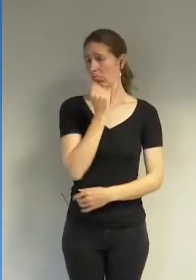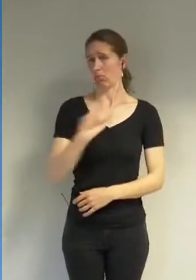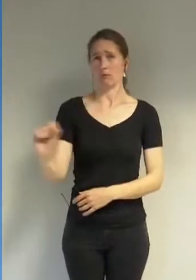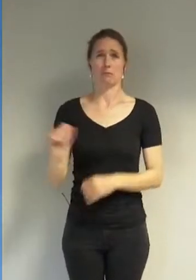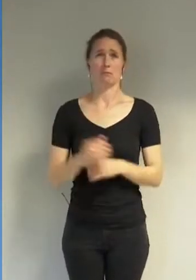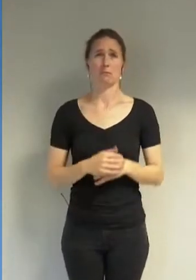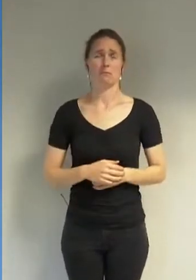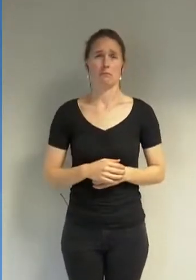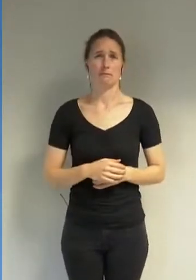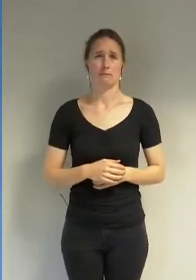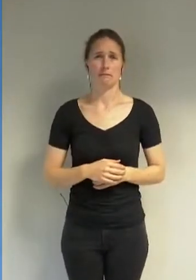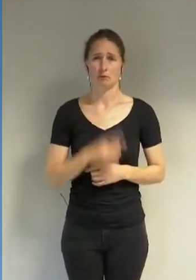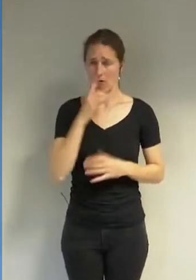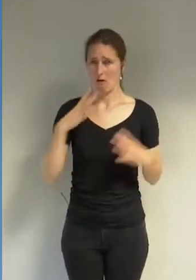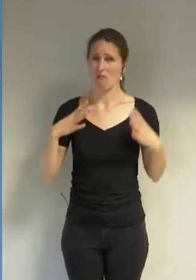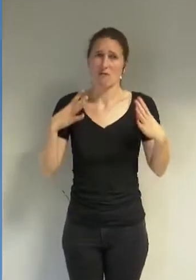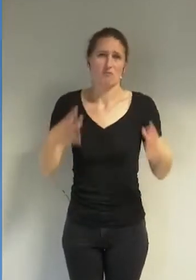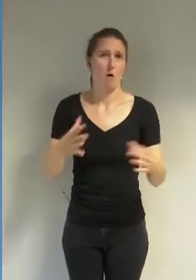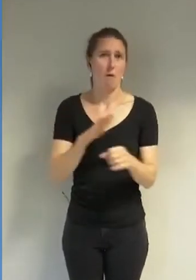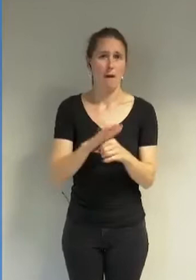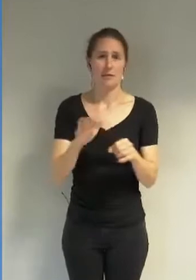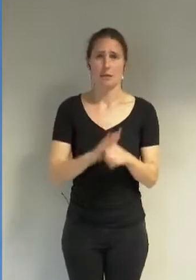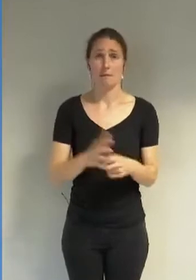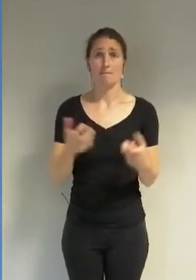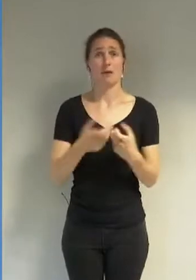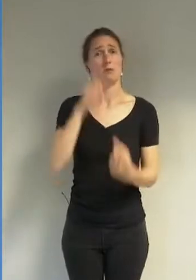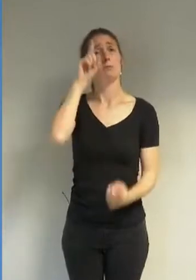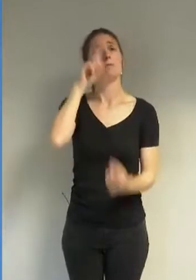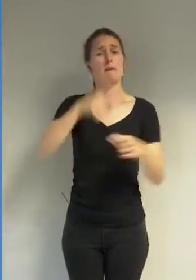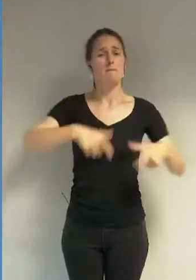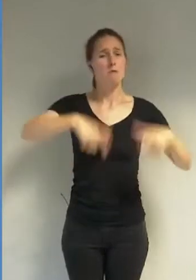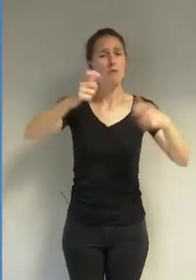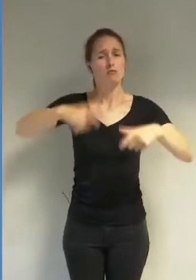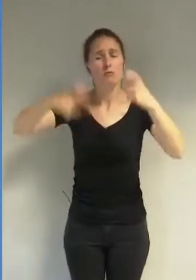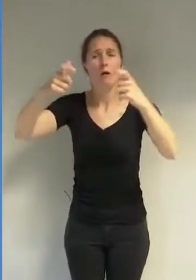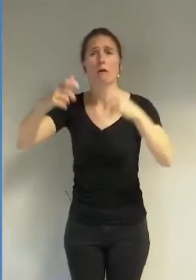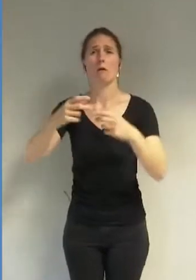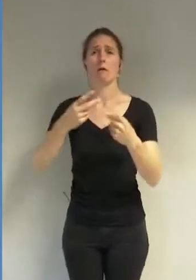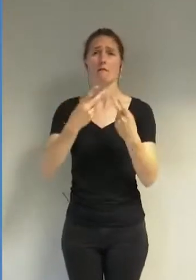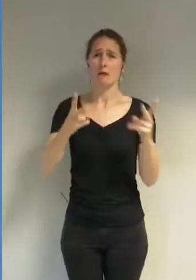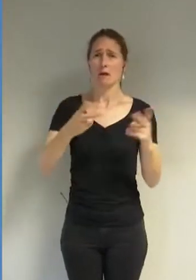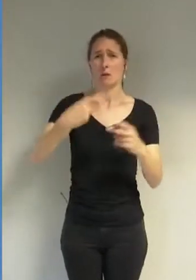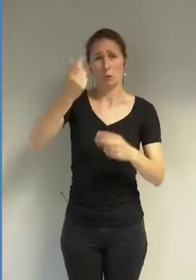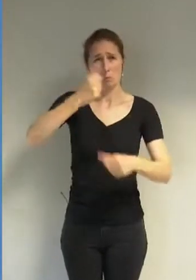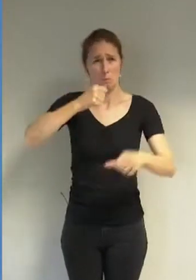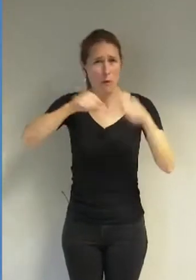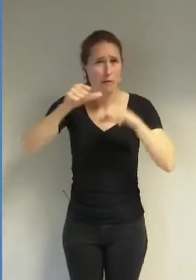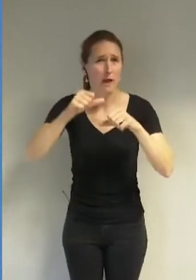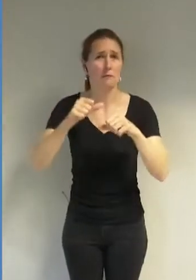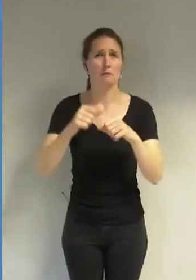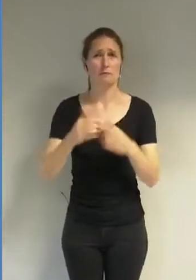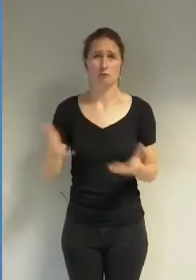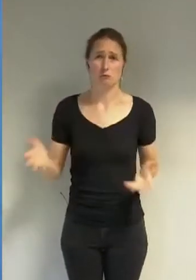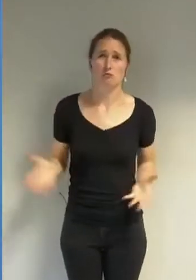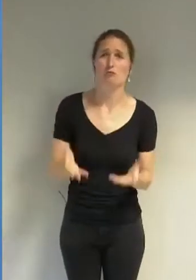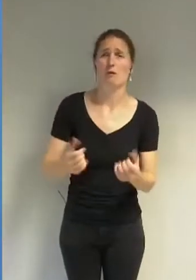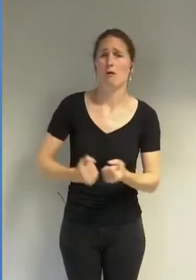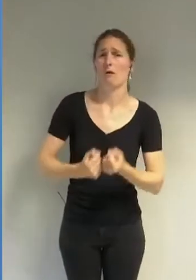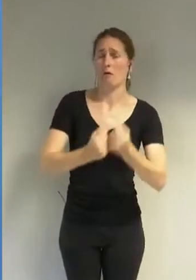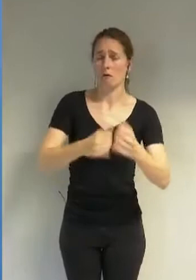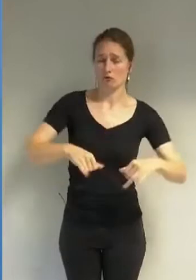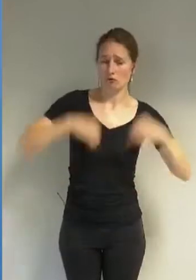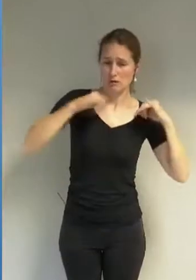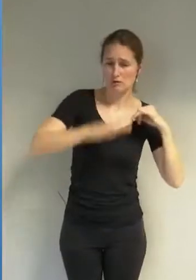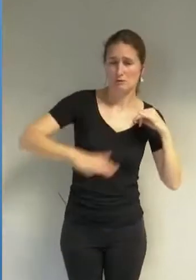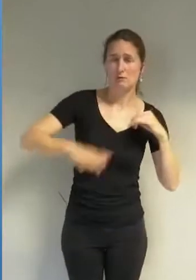'engagement nécessaire. Le logement, la modernisation de la ville, le soutien de la jeunesse et la culture, les services